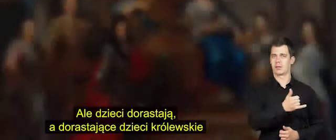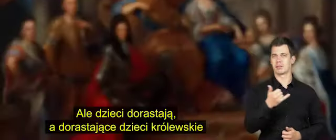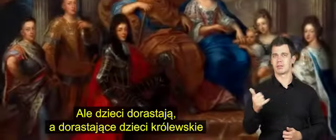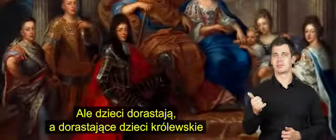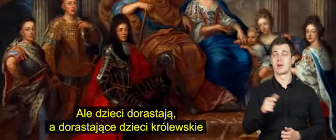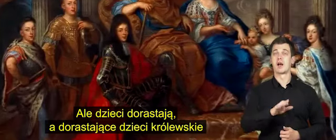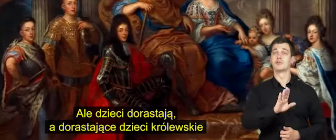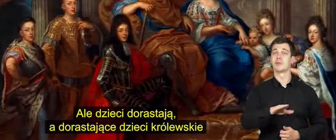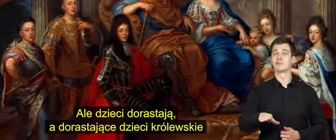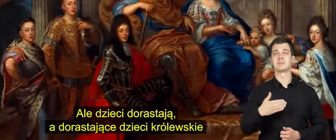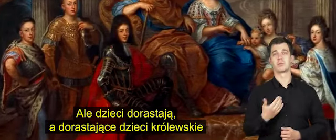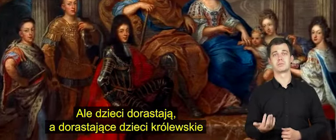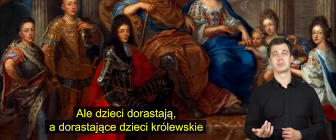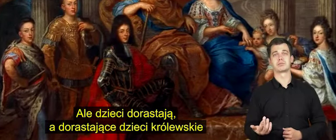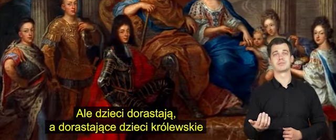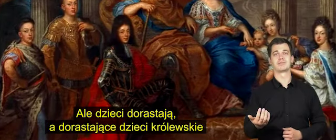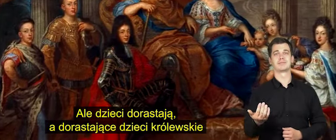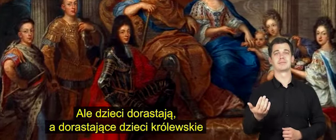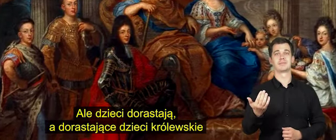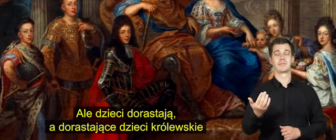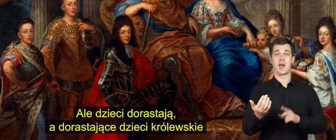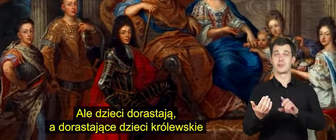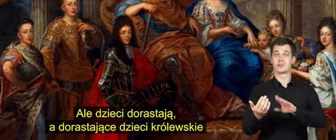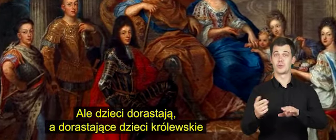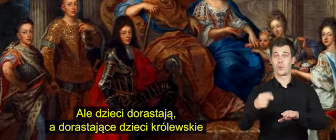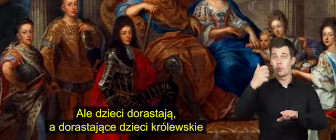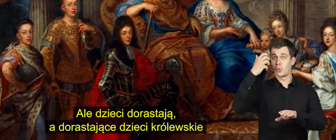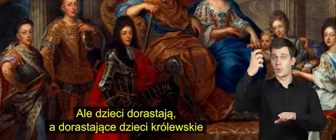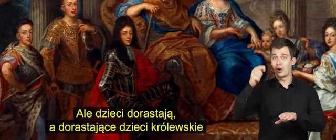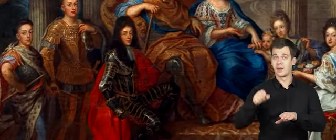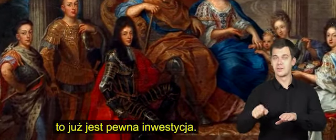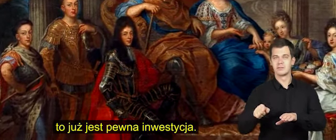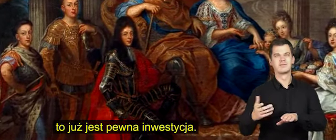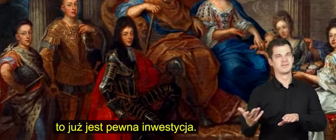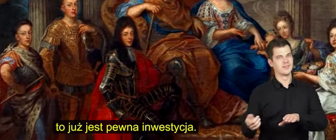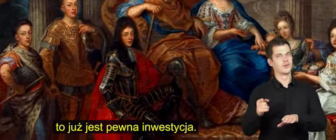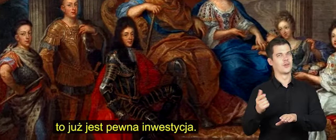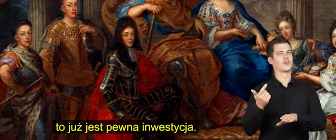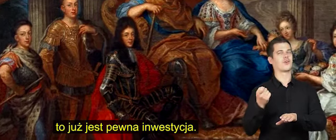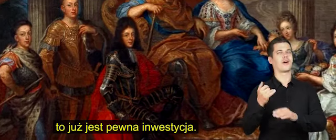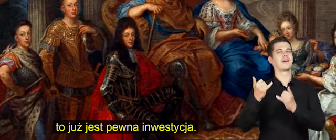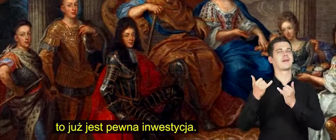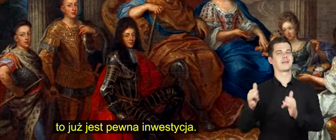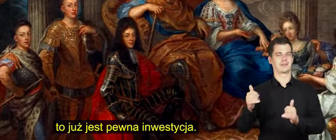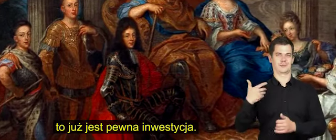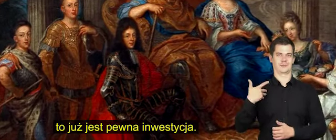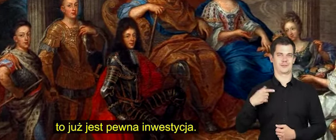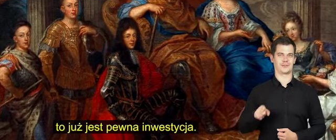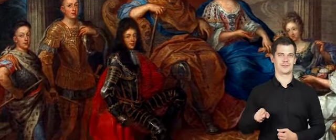Ale dzieci dorastają, a dorastające dzieci królewskie. To już jest pewna inwestycja.